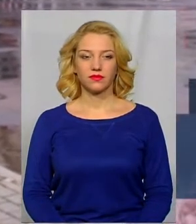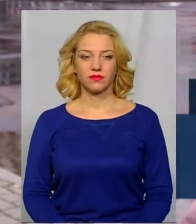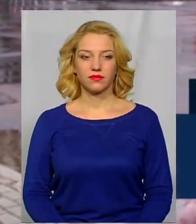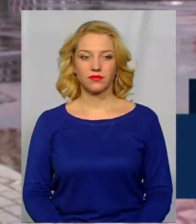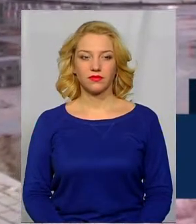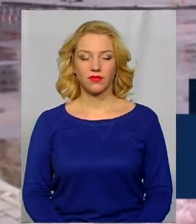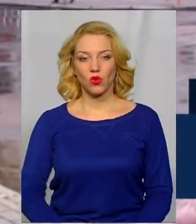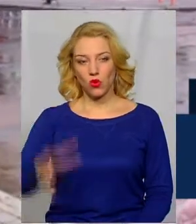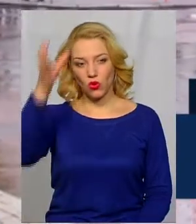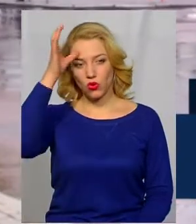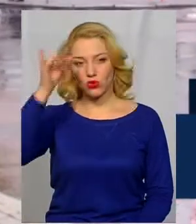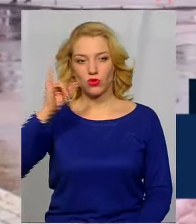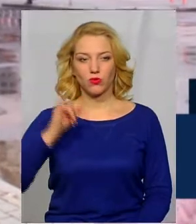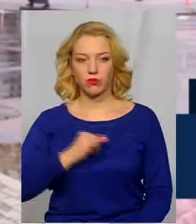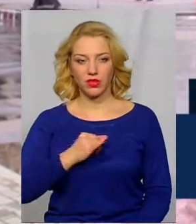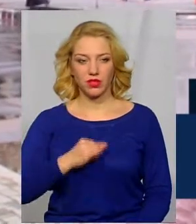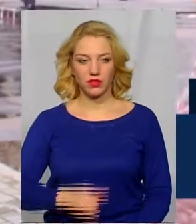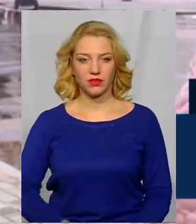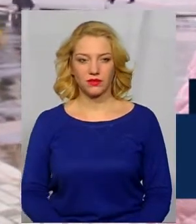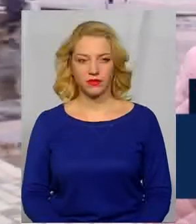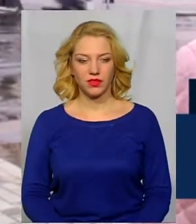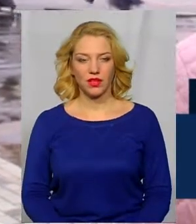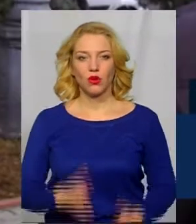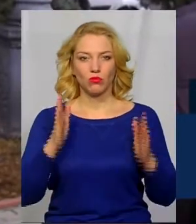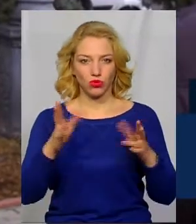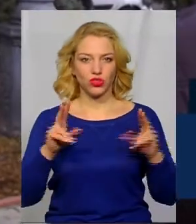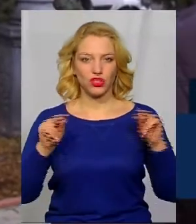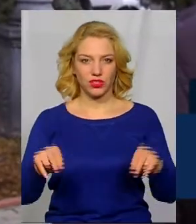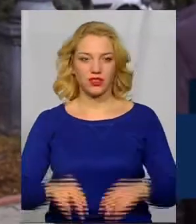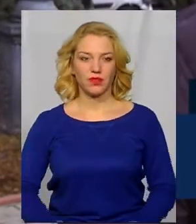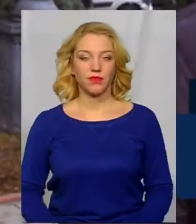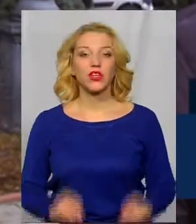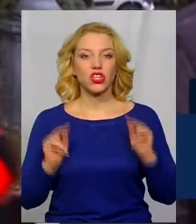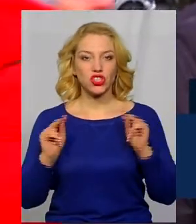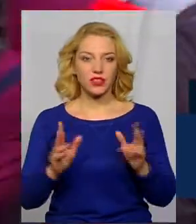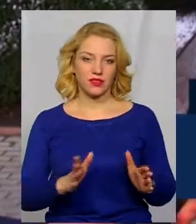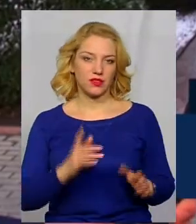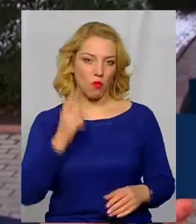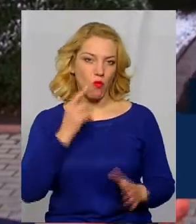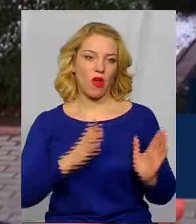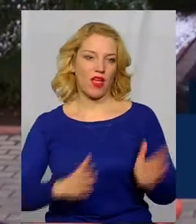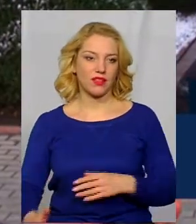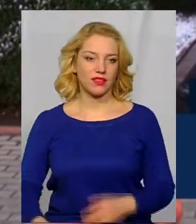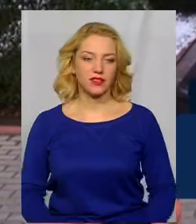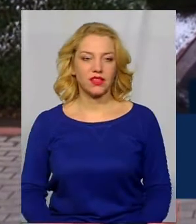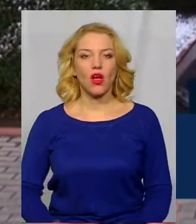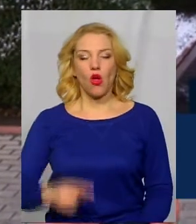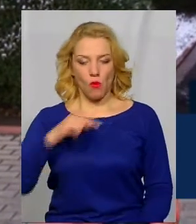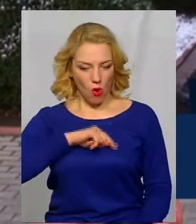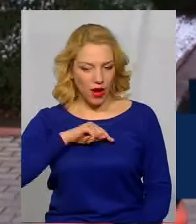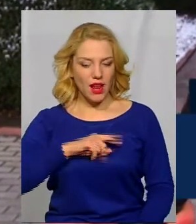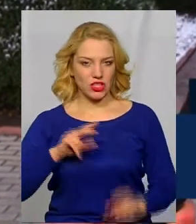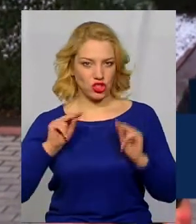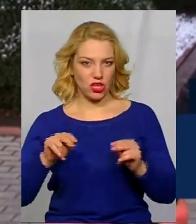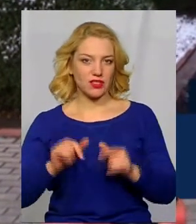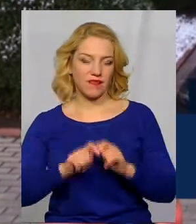Розумом і бути чесним. Чесність, порядність. Моральна, перш за все, чесність і